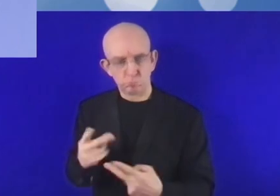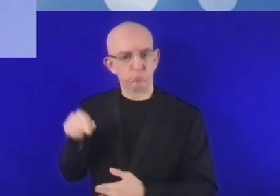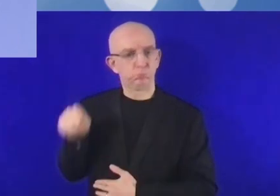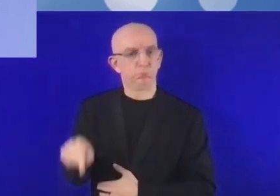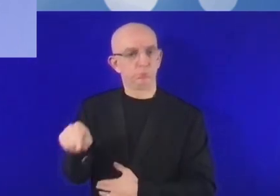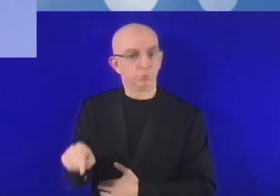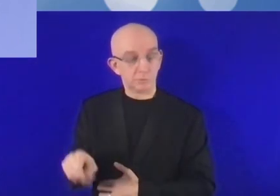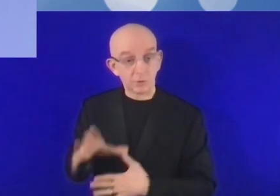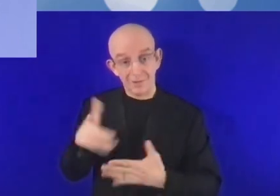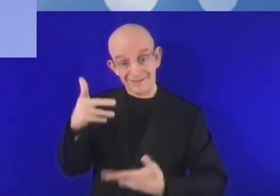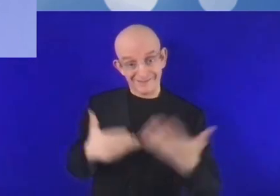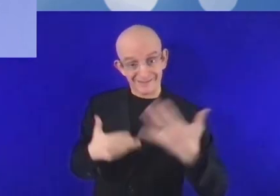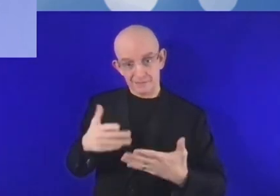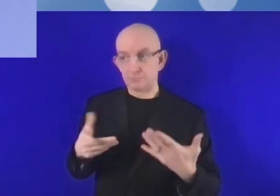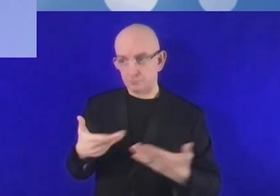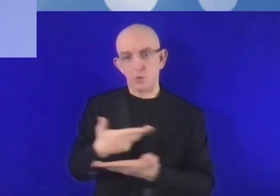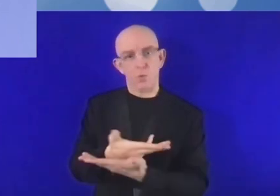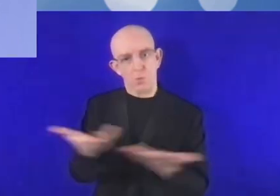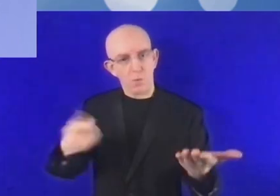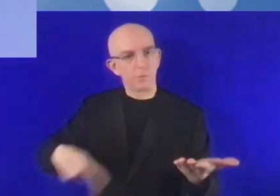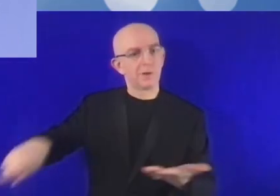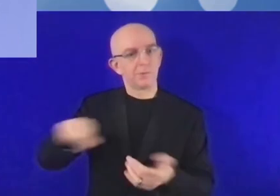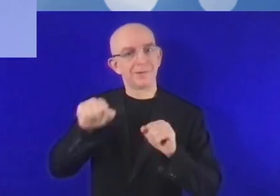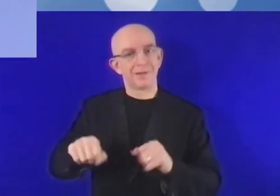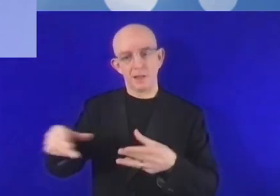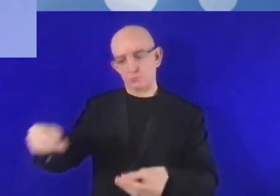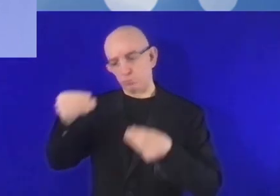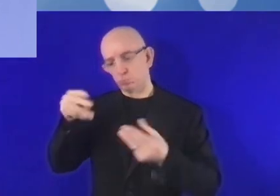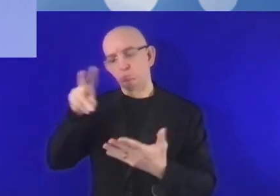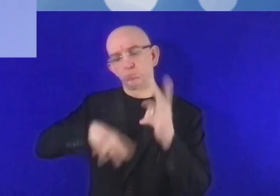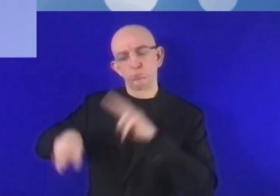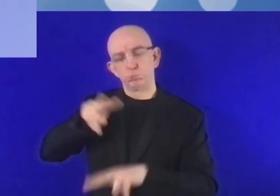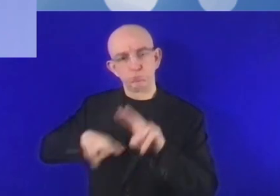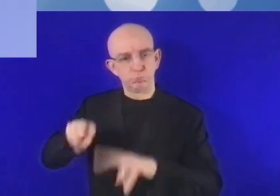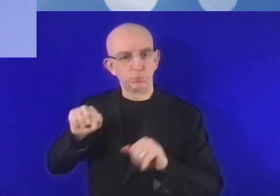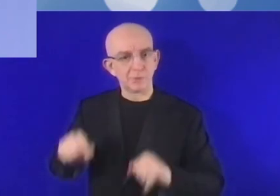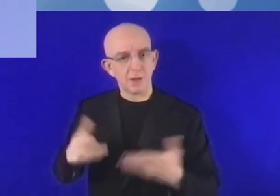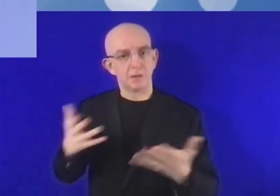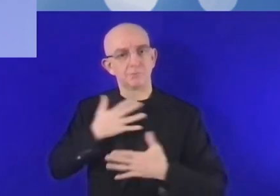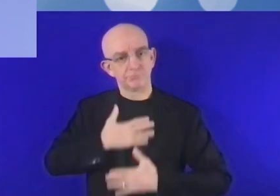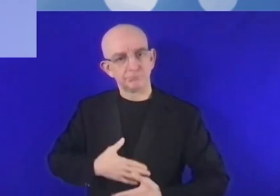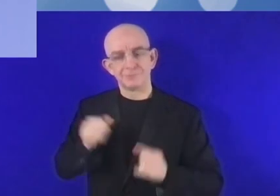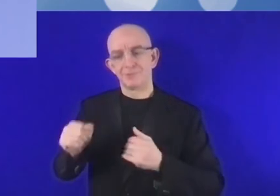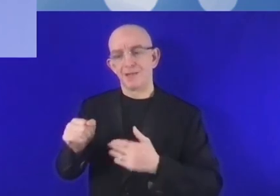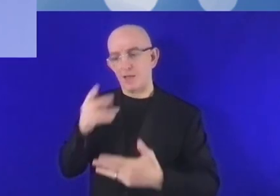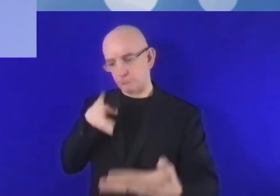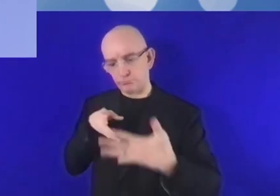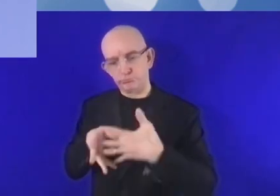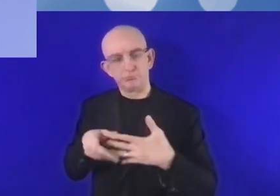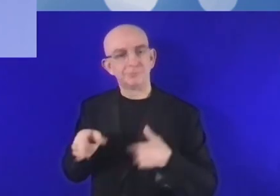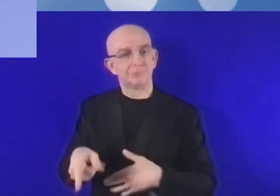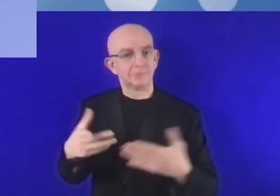mécanismes sûrs pour ce qui est de la collecte, de la conservation et du traitement des données. Donc, transparence, disais-je,